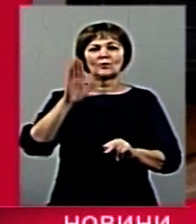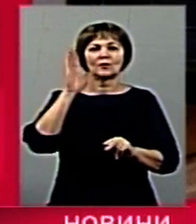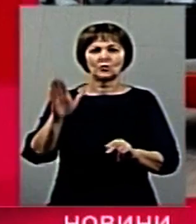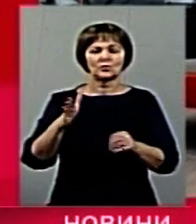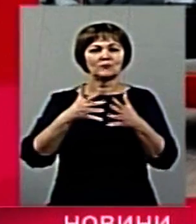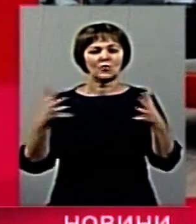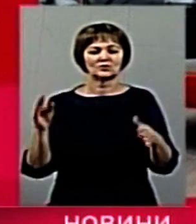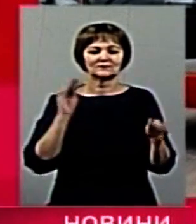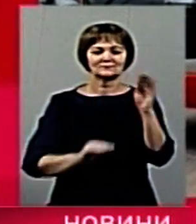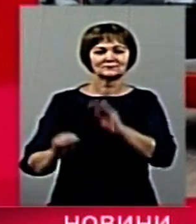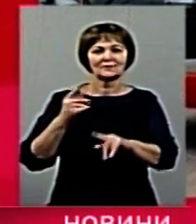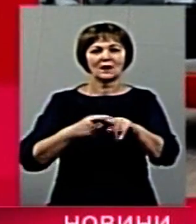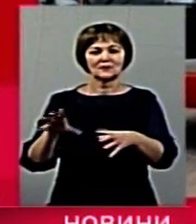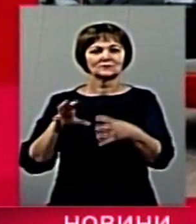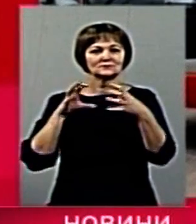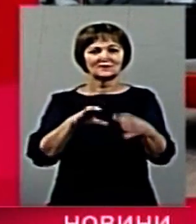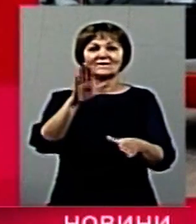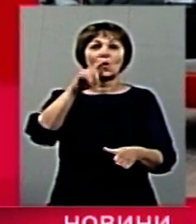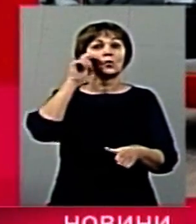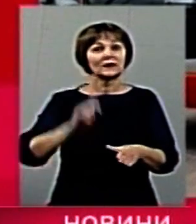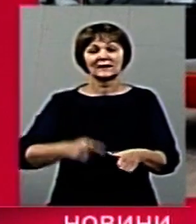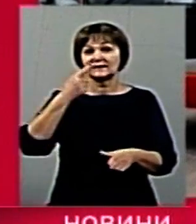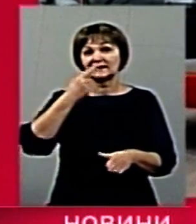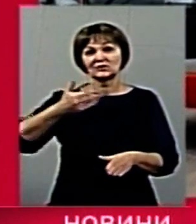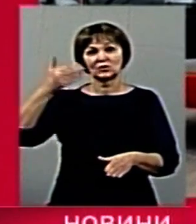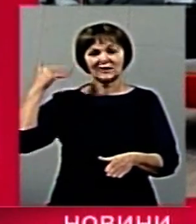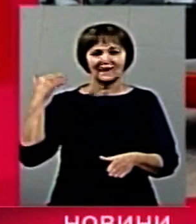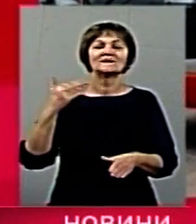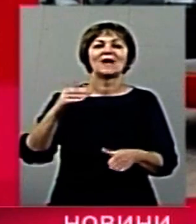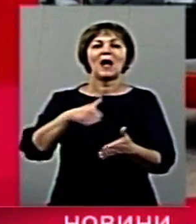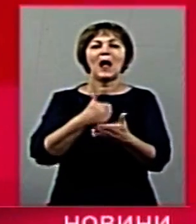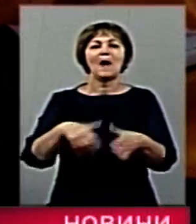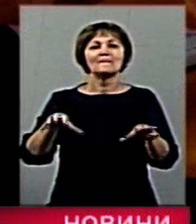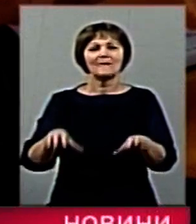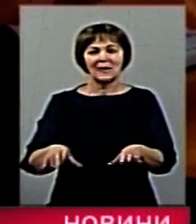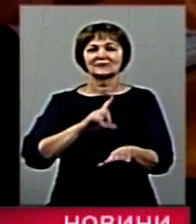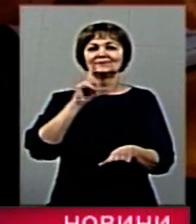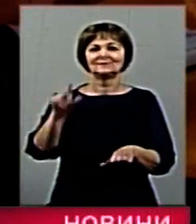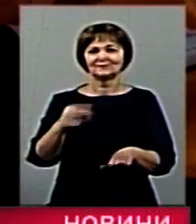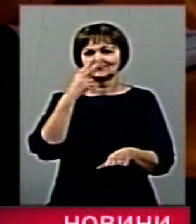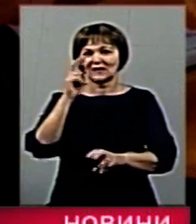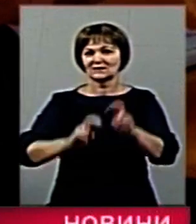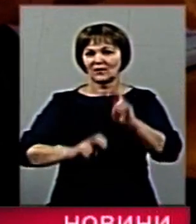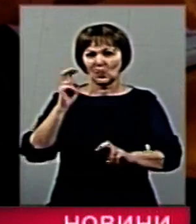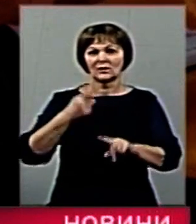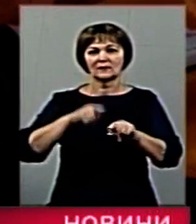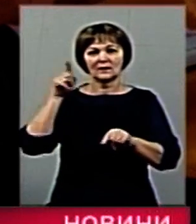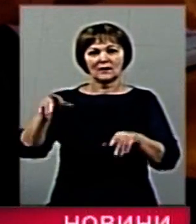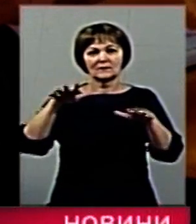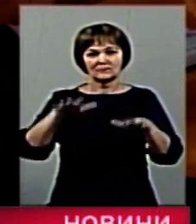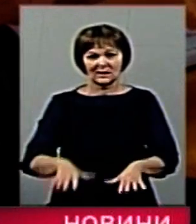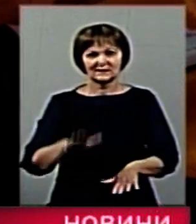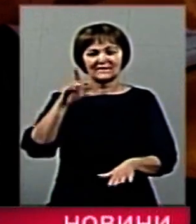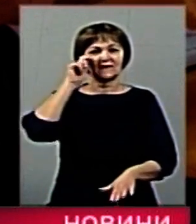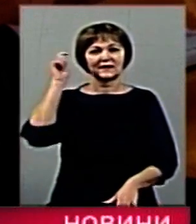електробусів та їх постачальником в Україні. Нещодавно житомирський міський голова Сергій Сухомлин відвідав завод «Жонтангбас» у місті